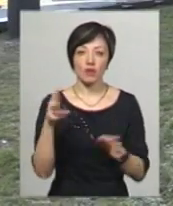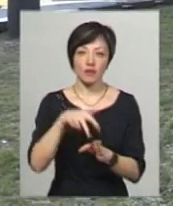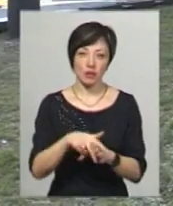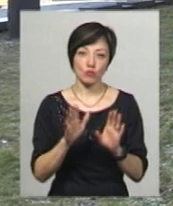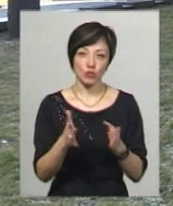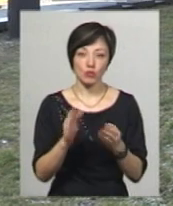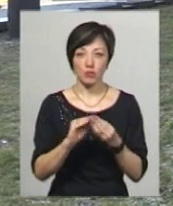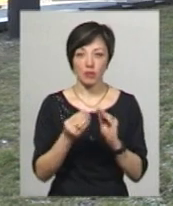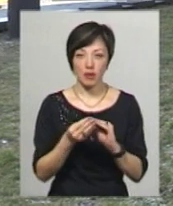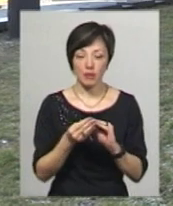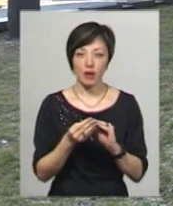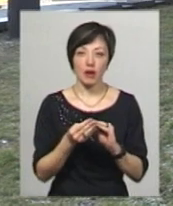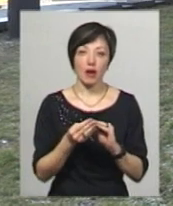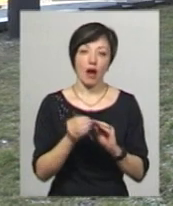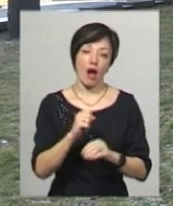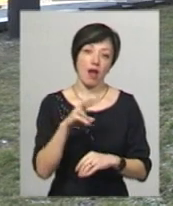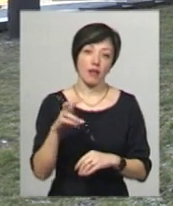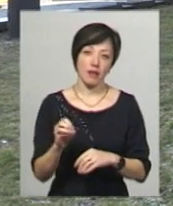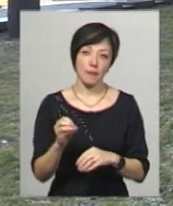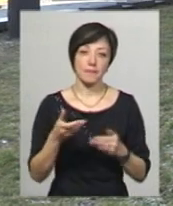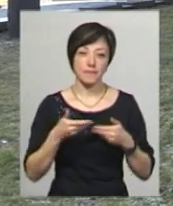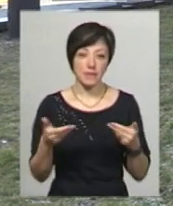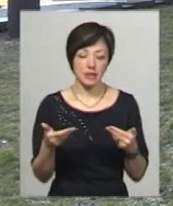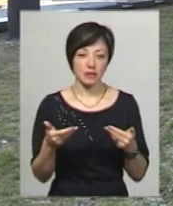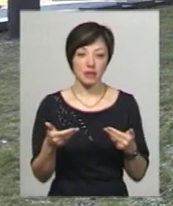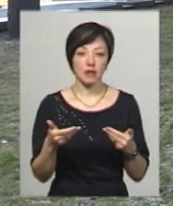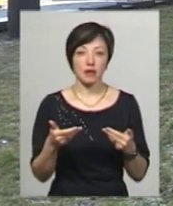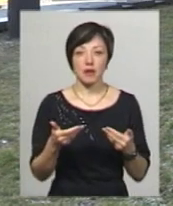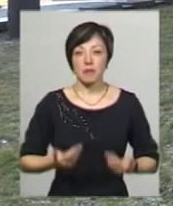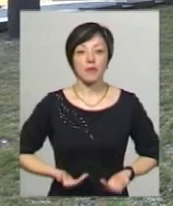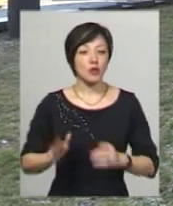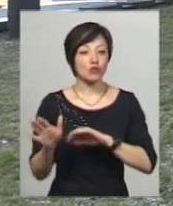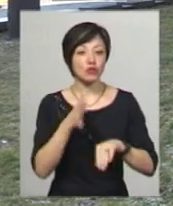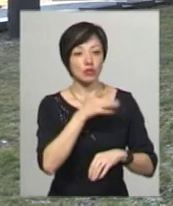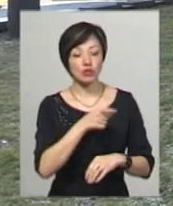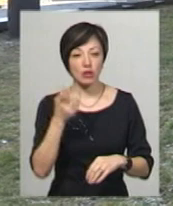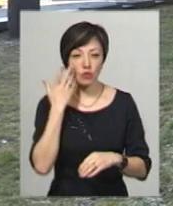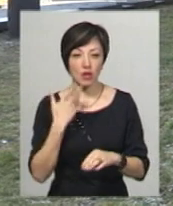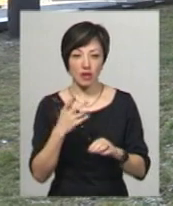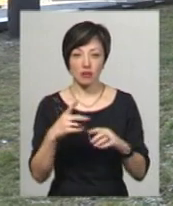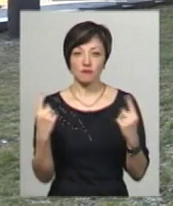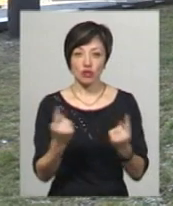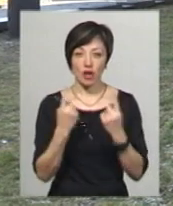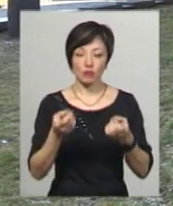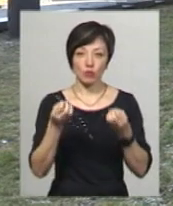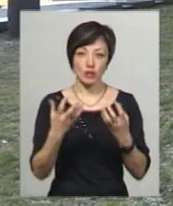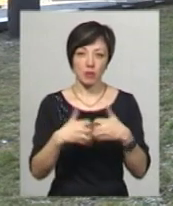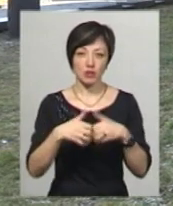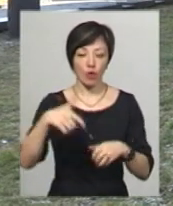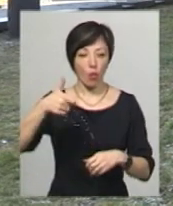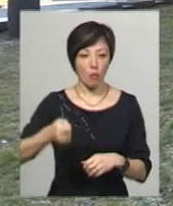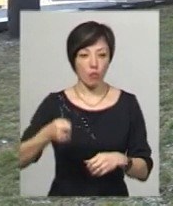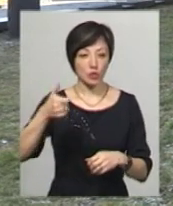і будуть якісь трошечки незручності. Але ми ж пережили той час, коли стояли стаціонарні, звичайні, прості механічні